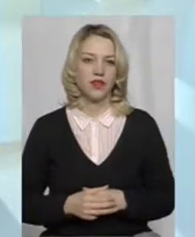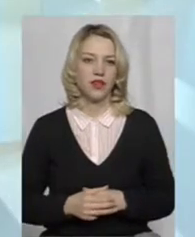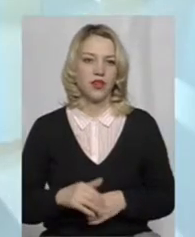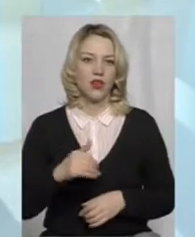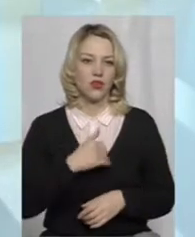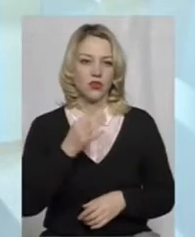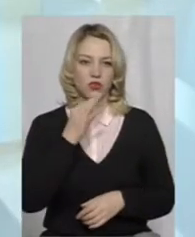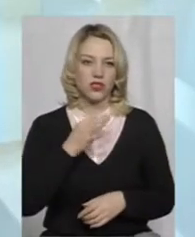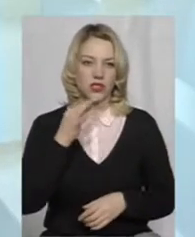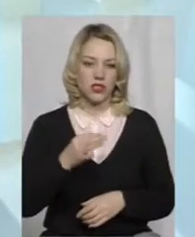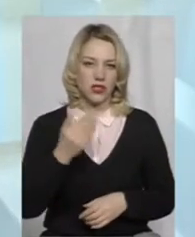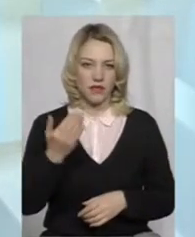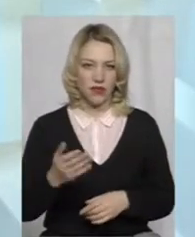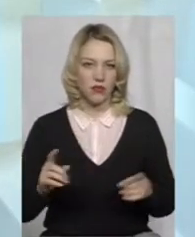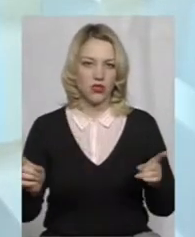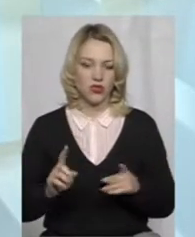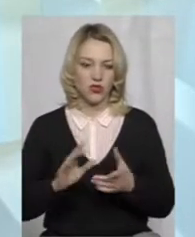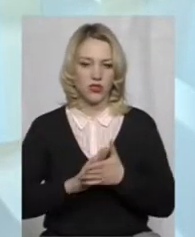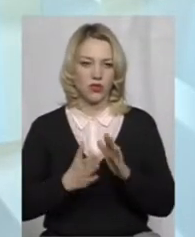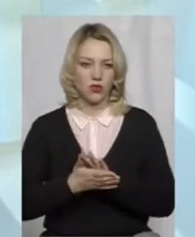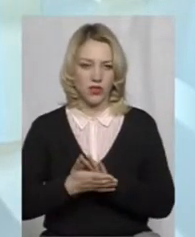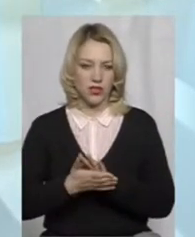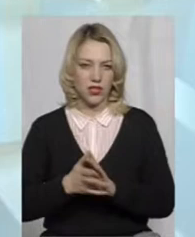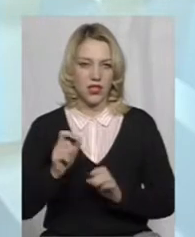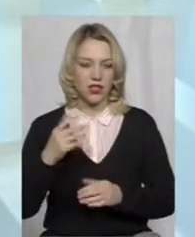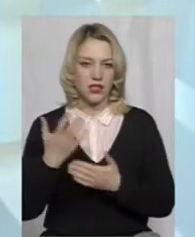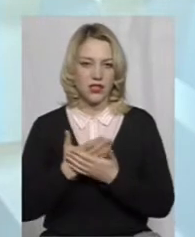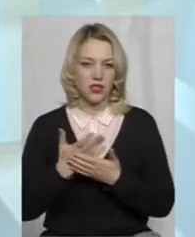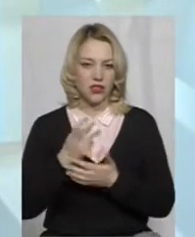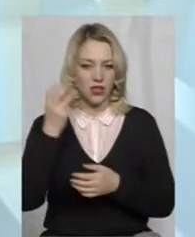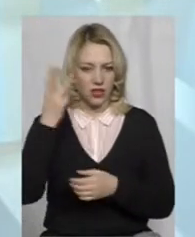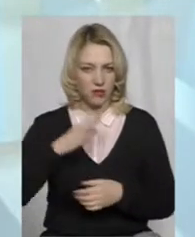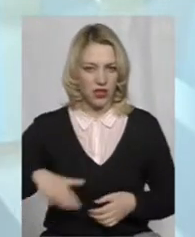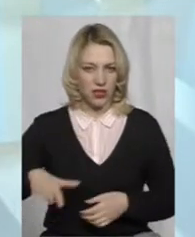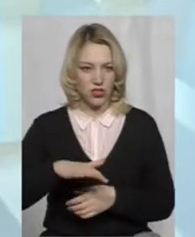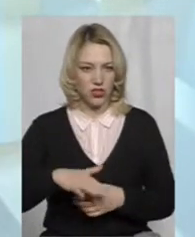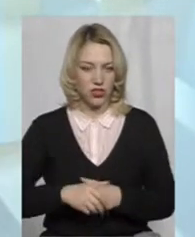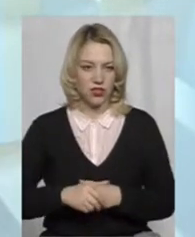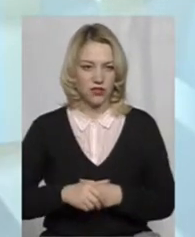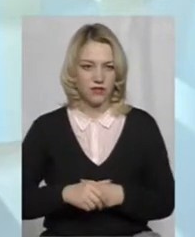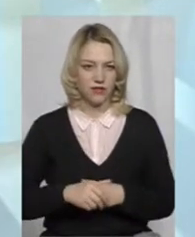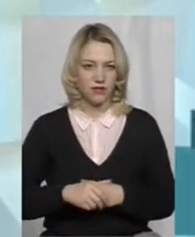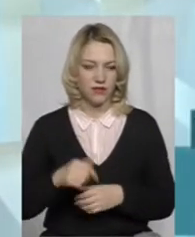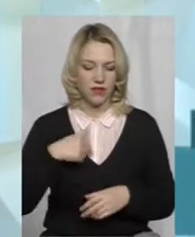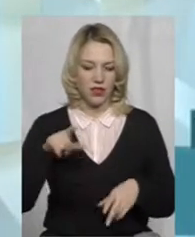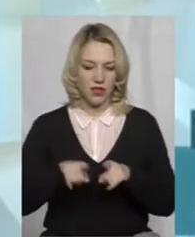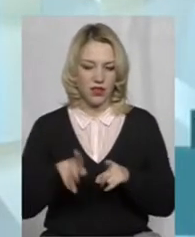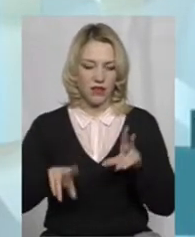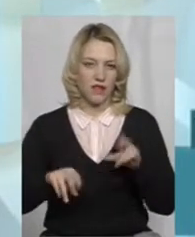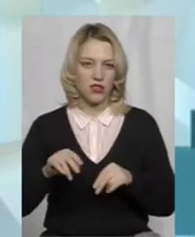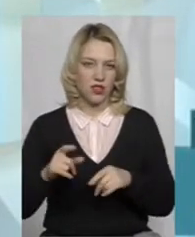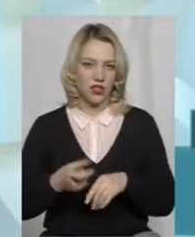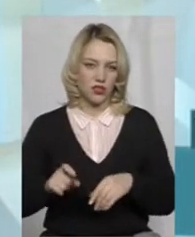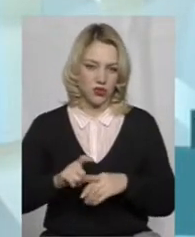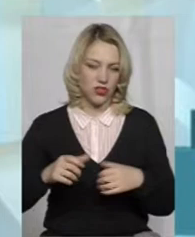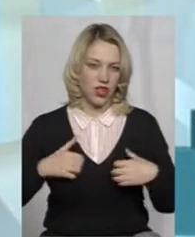Хочу вам сказати, що ситуація з кінотеатрами на Хмельниччині, я так вважаю, що і по всій Україні